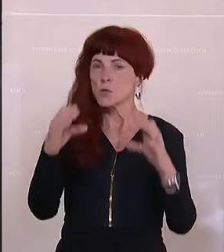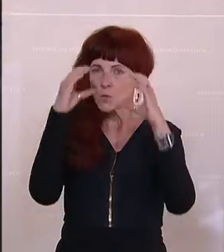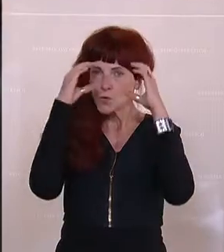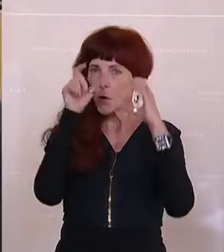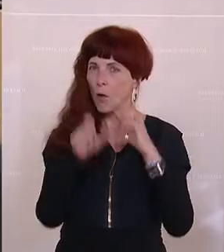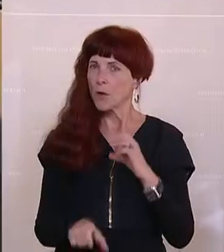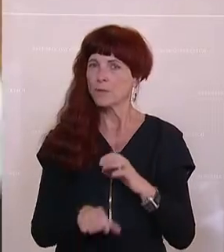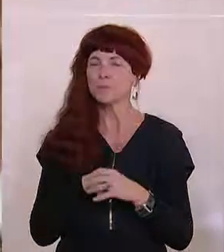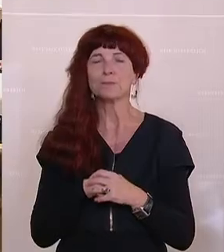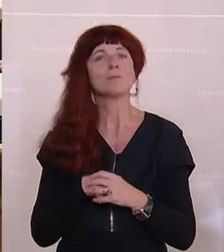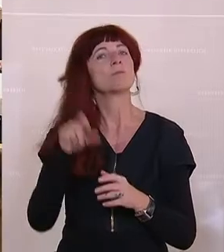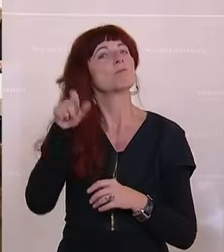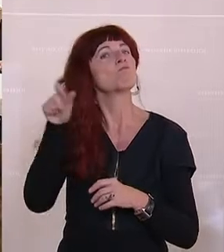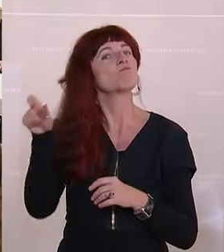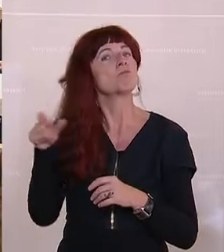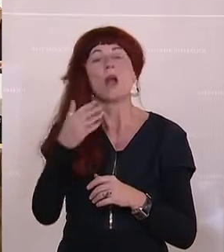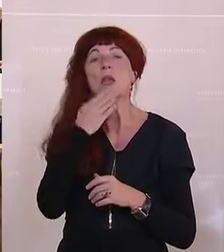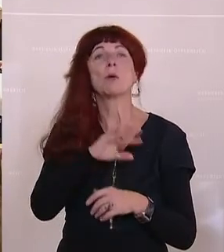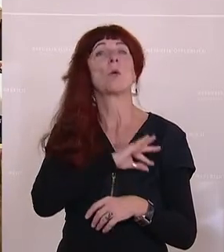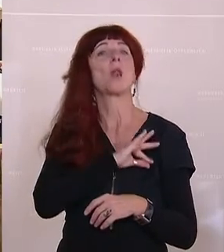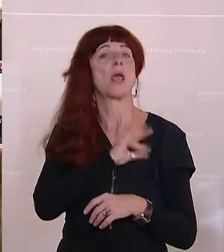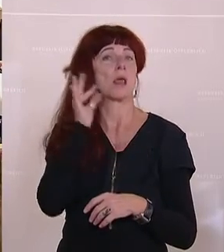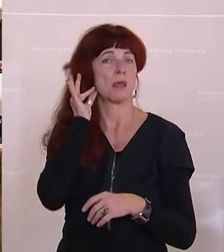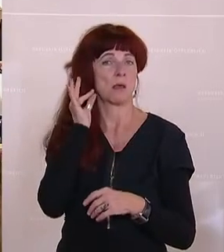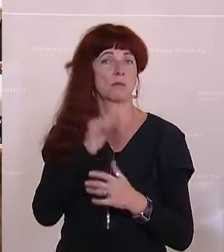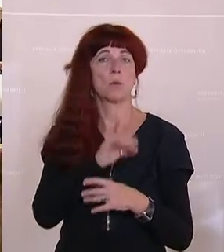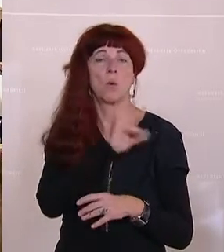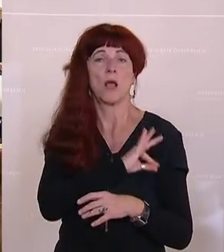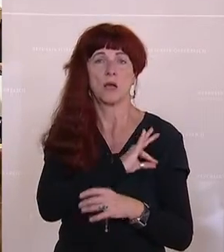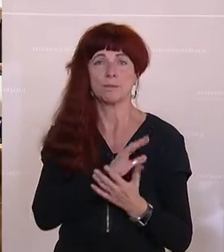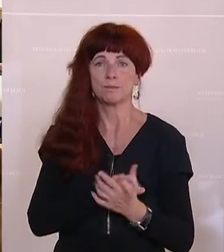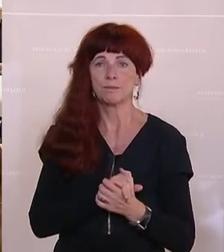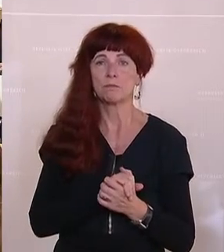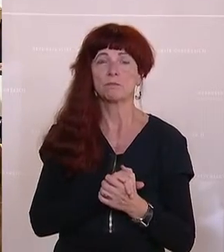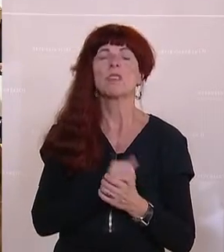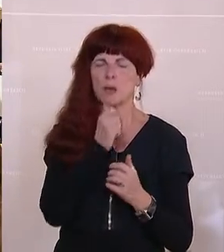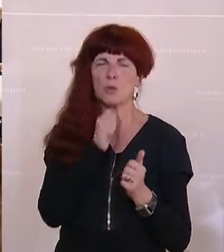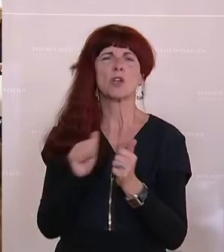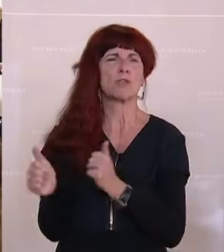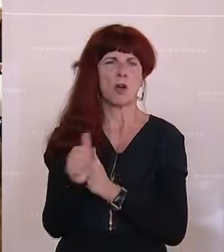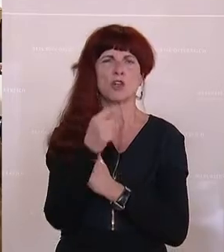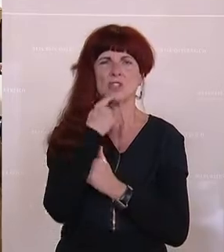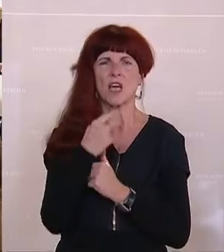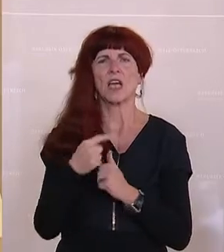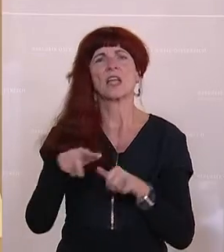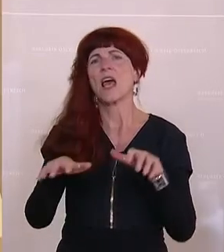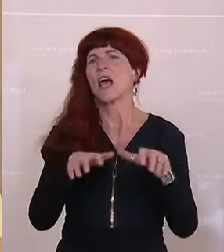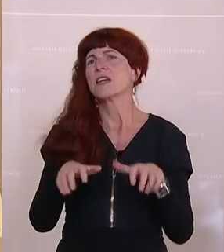Der erste Redner ist jetzt Andreas Kollros von der SPÖ. Wir werden dem Sammelbericht des